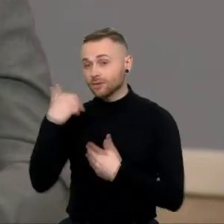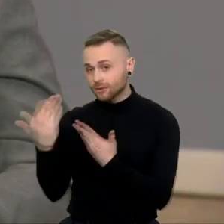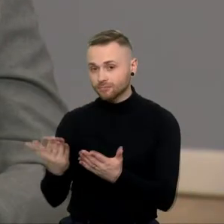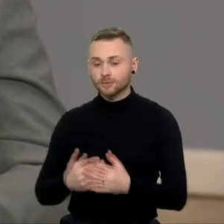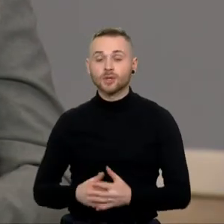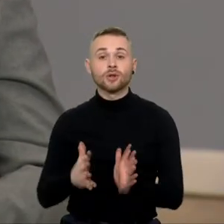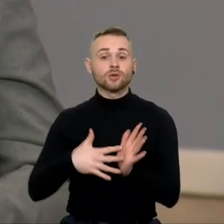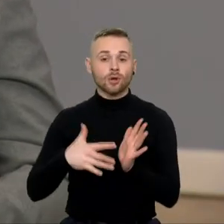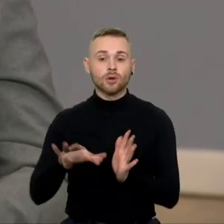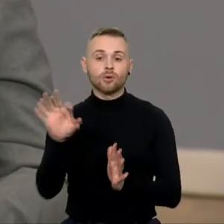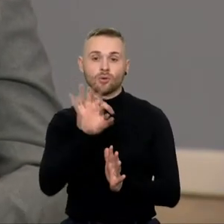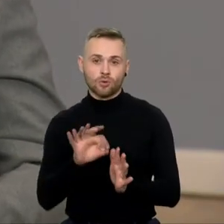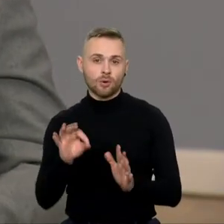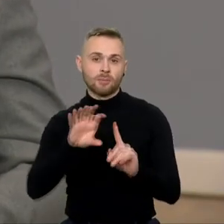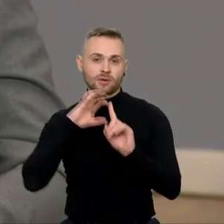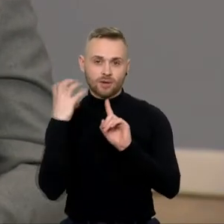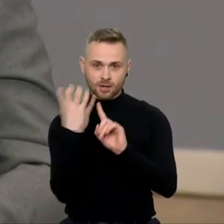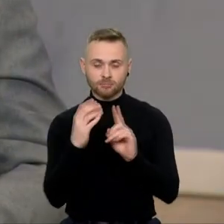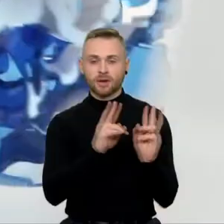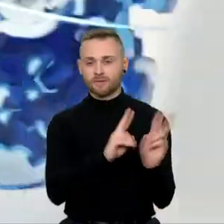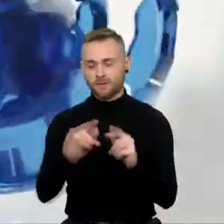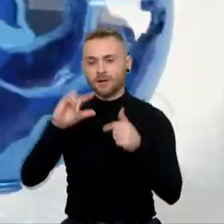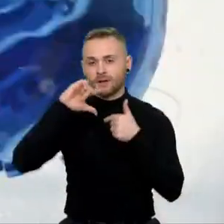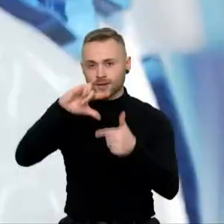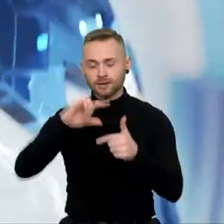Toriu tiesiog į darbą tęsia, panoromą, lygit su Varte.